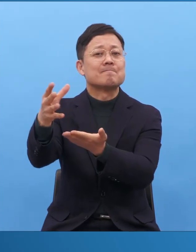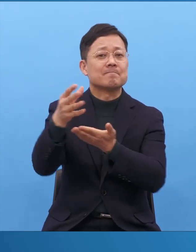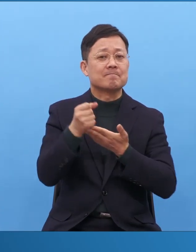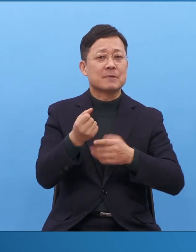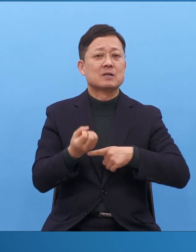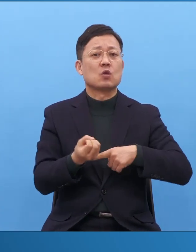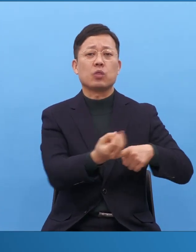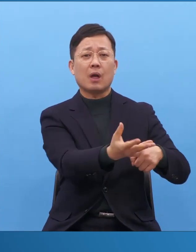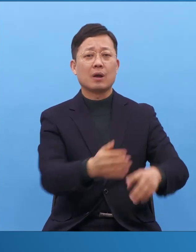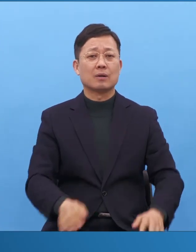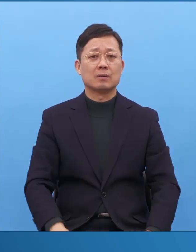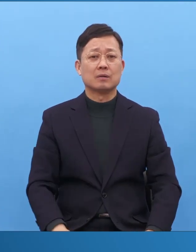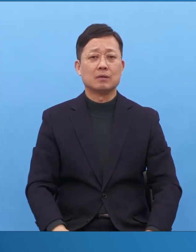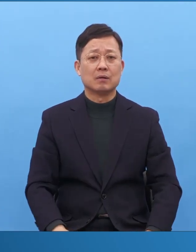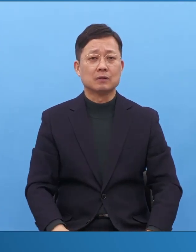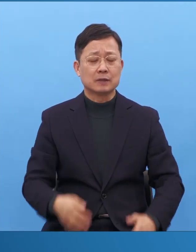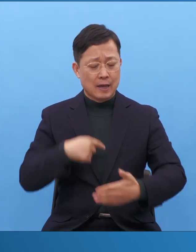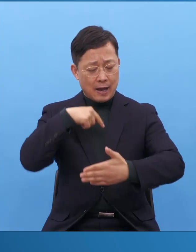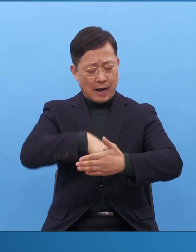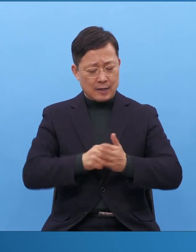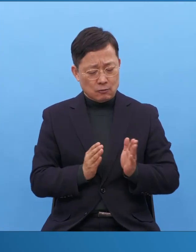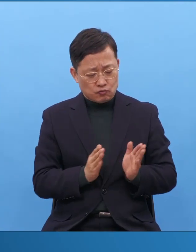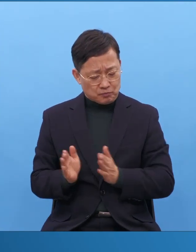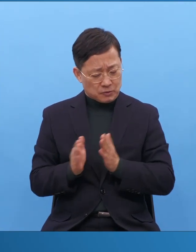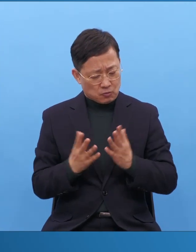내용이 내게 만들어져 있어야 돼요.